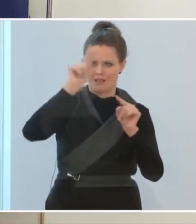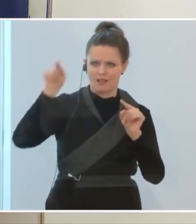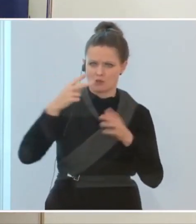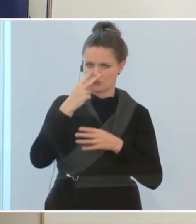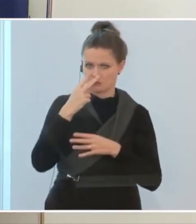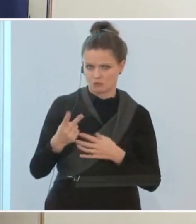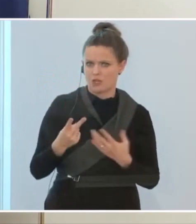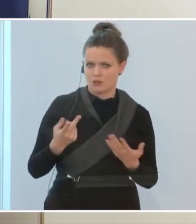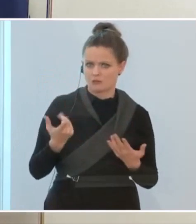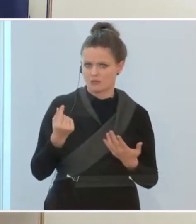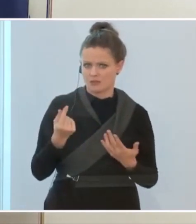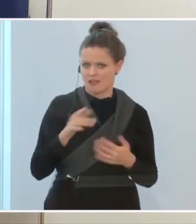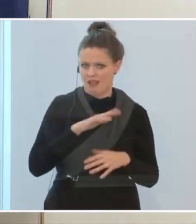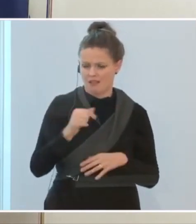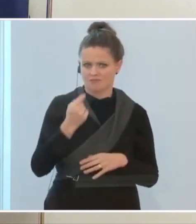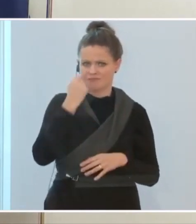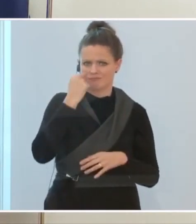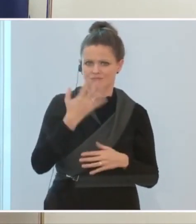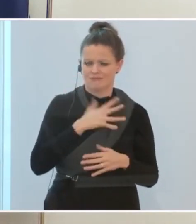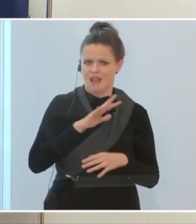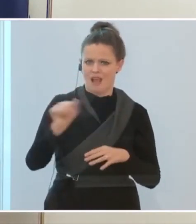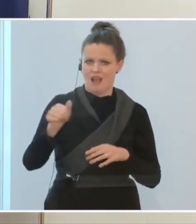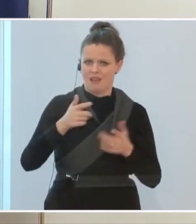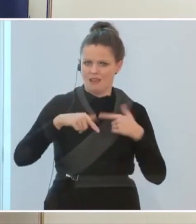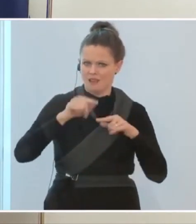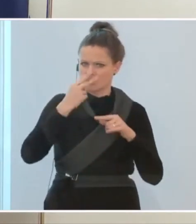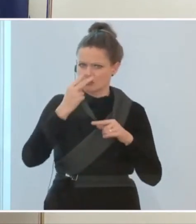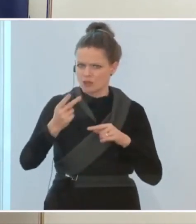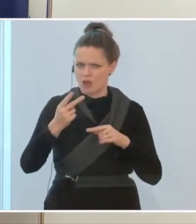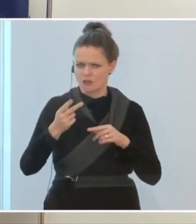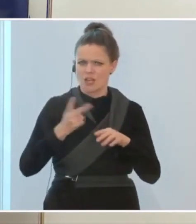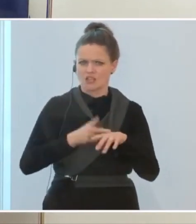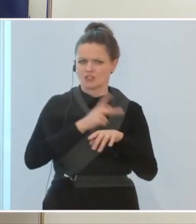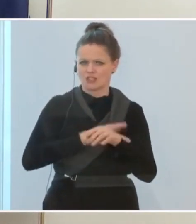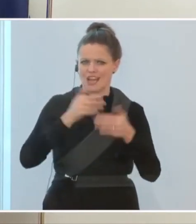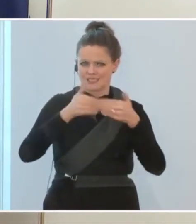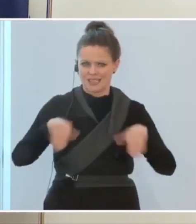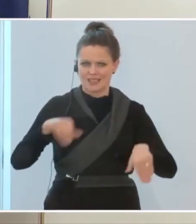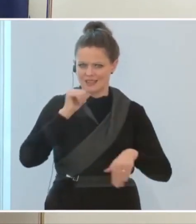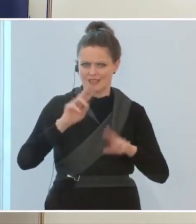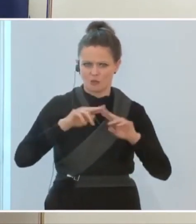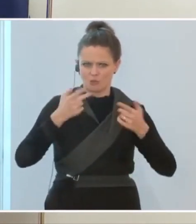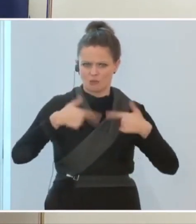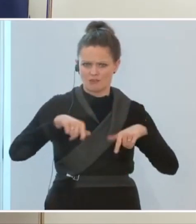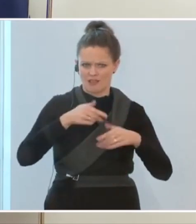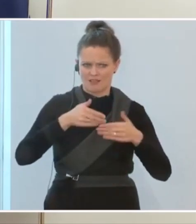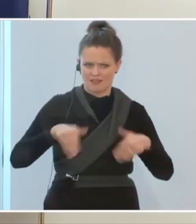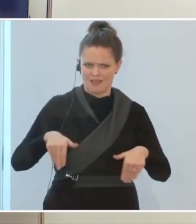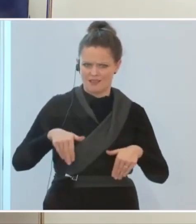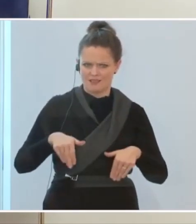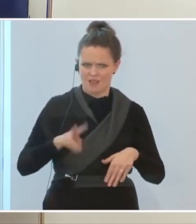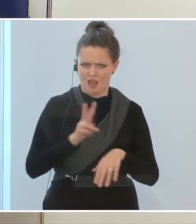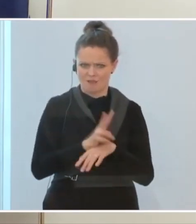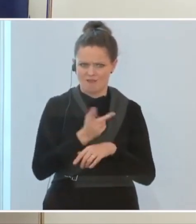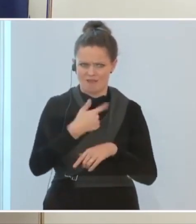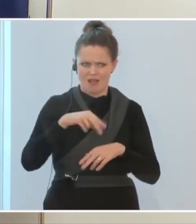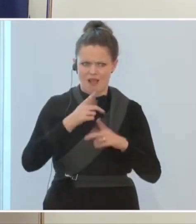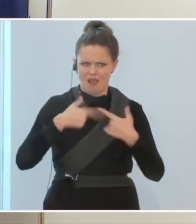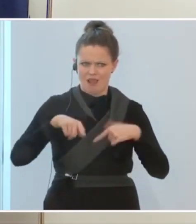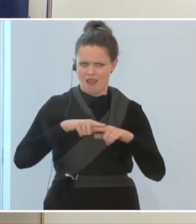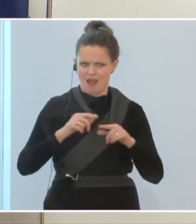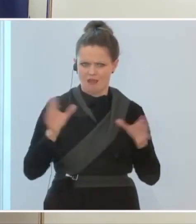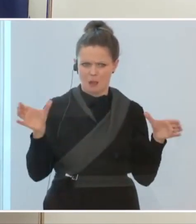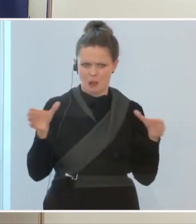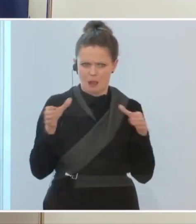merken Sie, dass fast alle Länder hier auf ihre Staatsgrenzen setzen und nicht auf Bundeslandgrenzen. Wir sind ein sehr kleines Land als